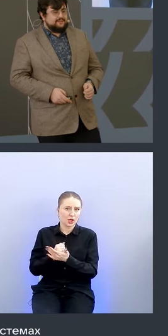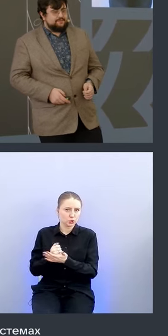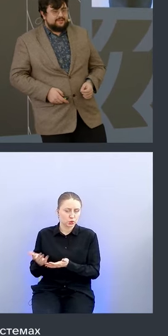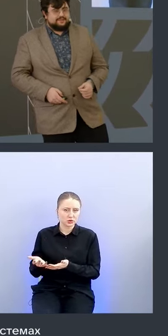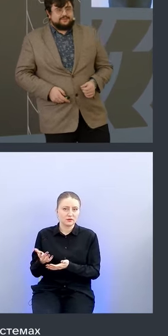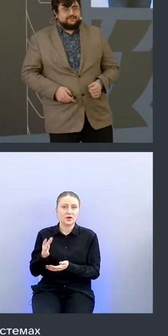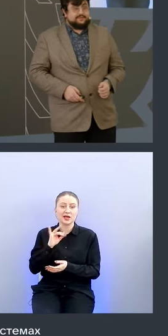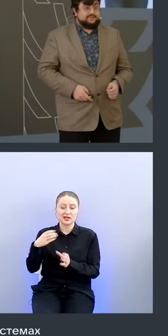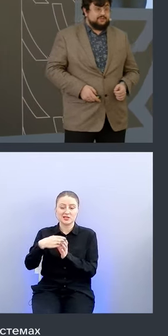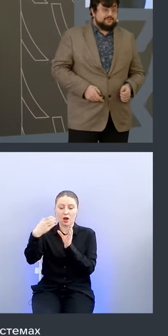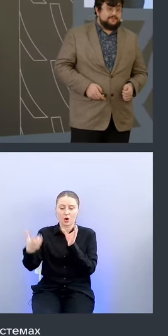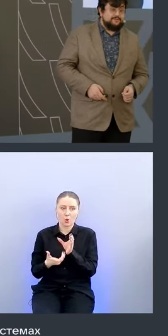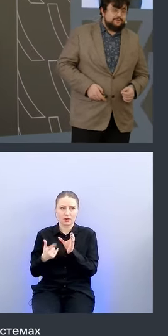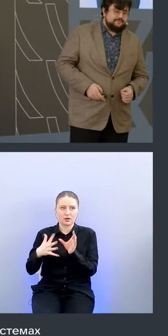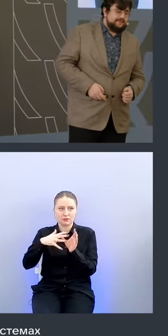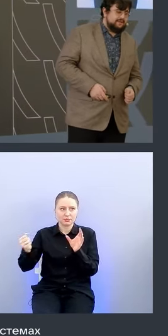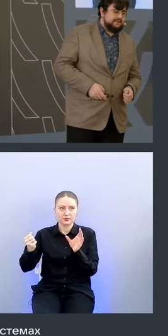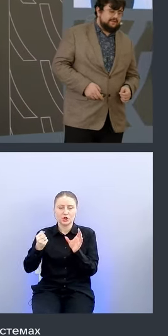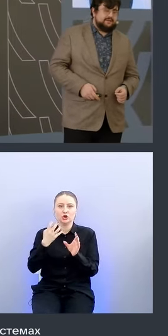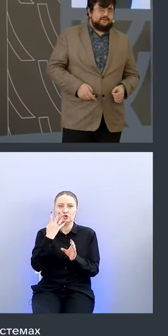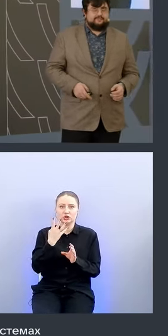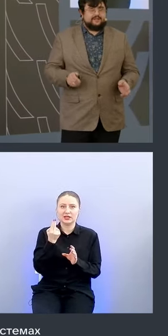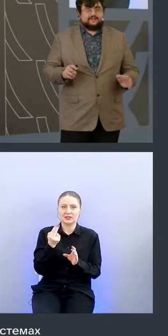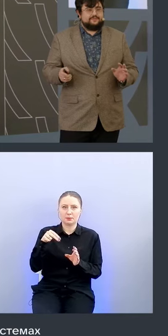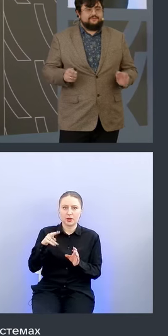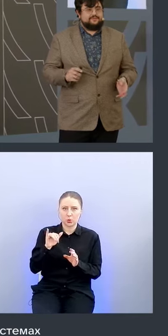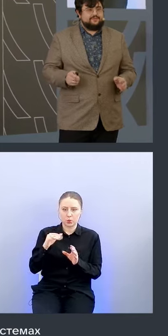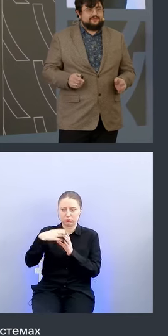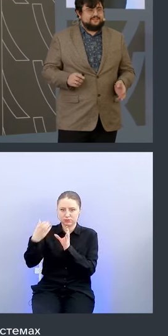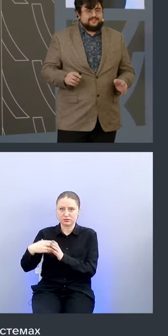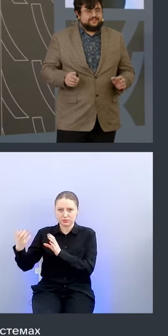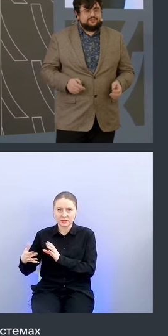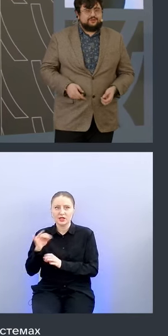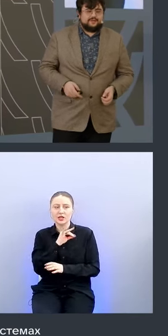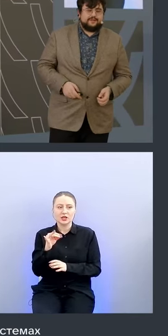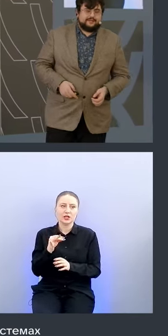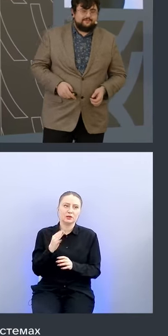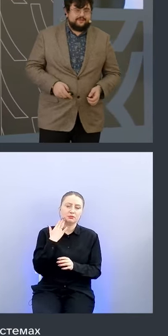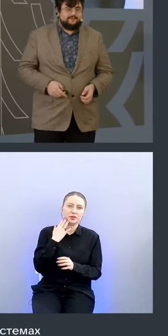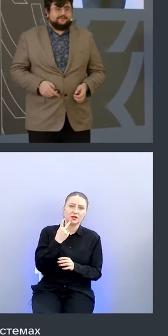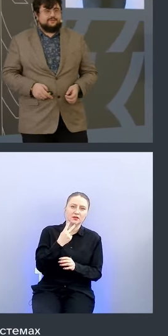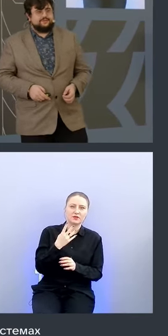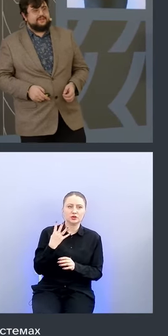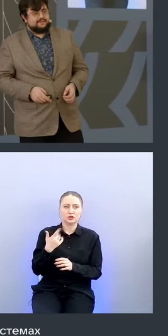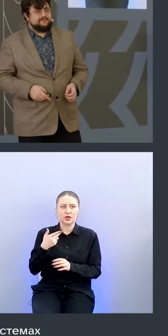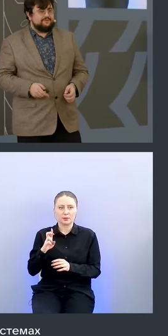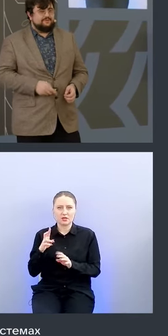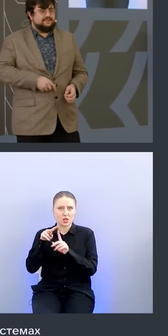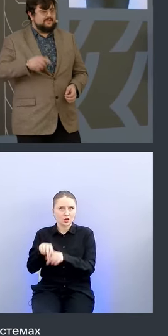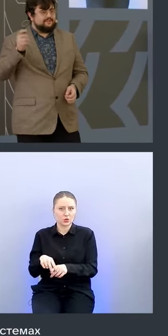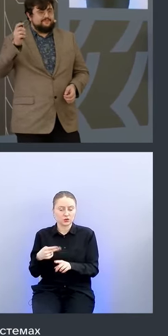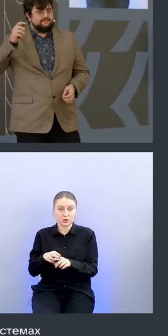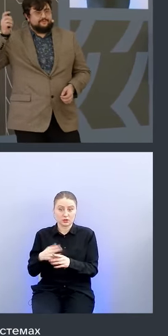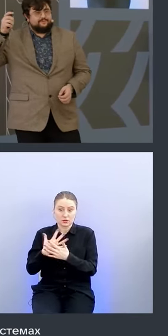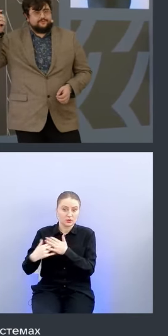из коробки ест около 4 cpu и порядка 2 4 4 гигабайт рам при нагрузке это вообще